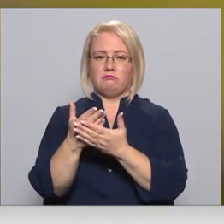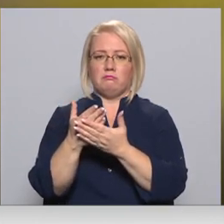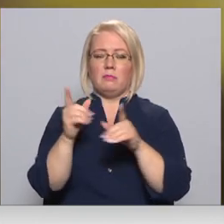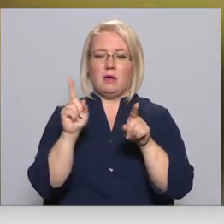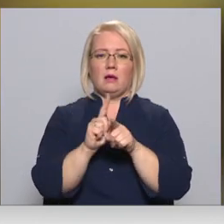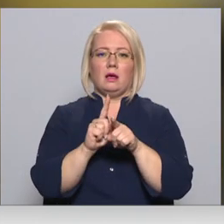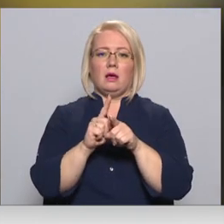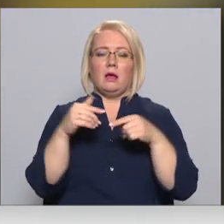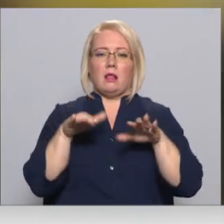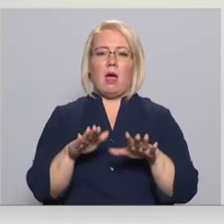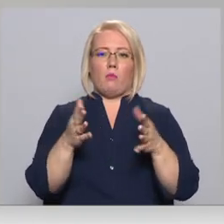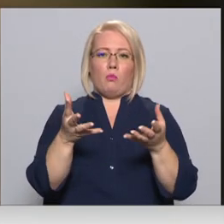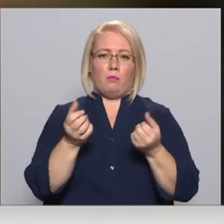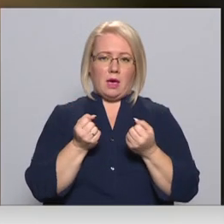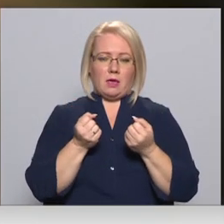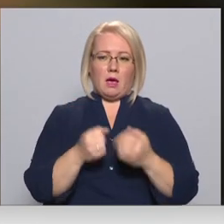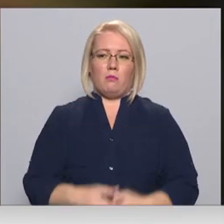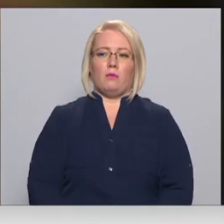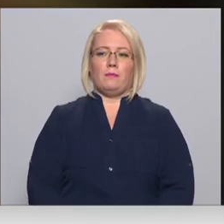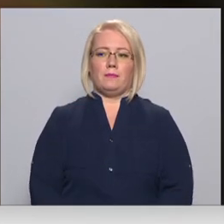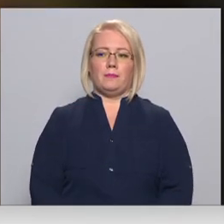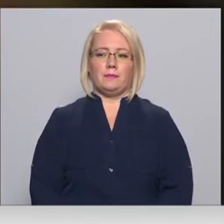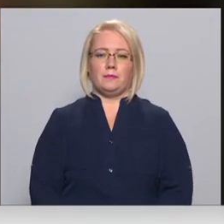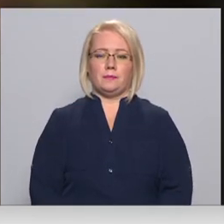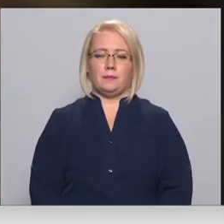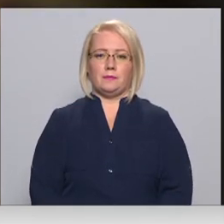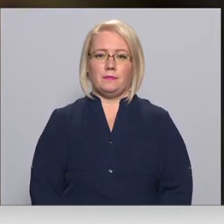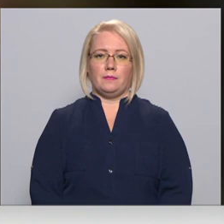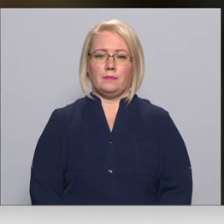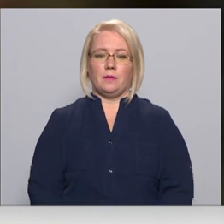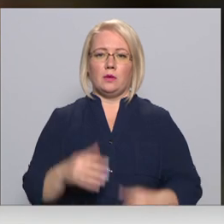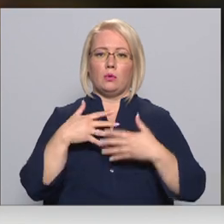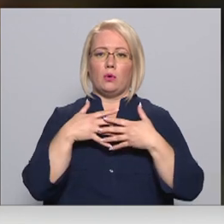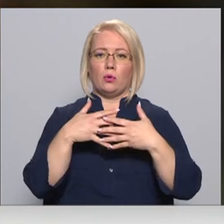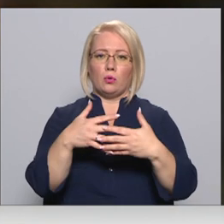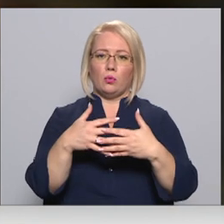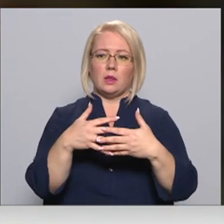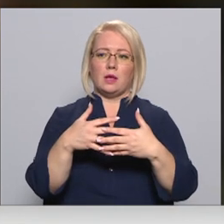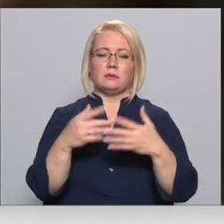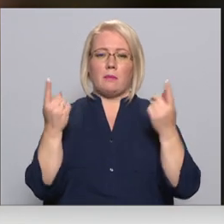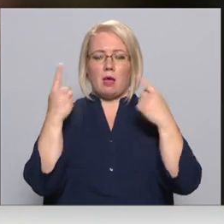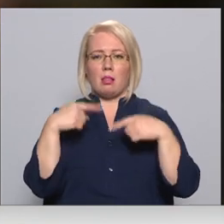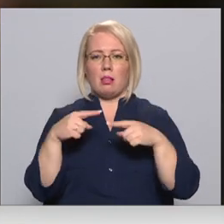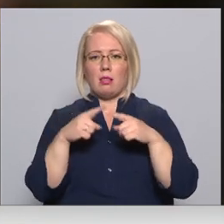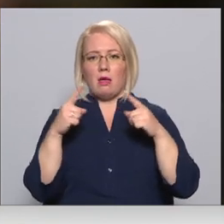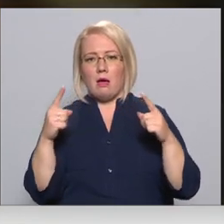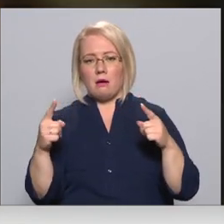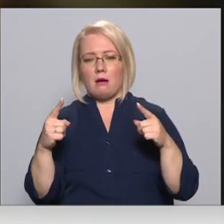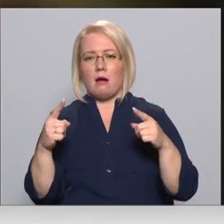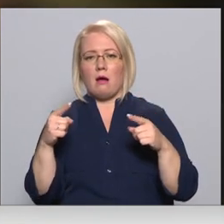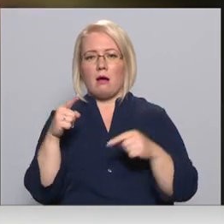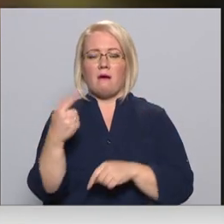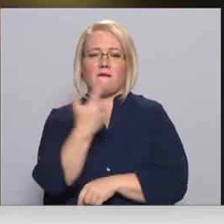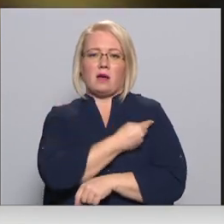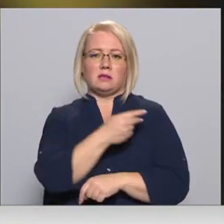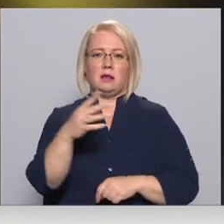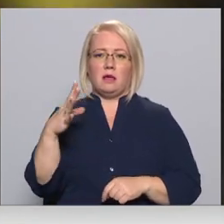šo lēmumu pieņēmu. Jāzirka grūtniecības laikā, ko šī vakcīna tika